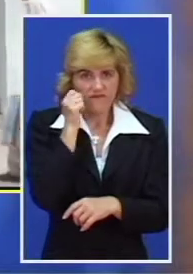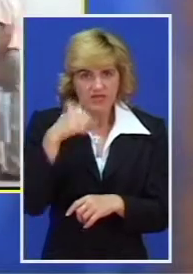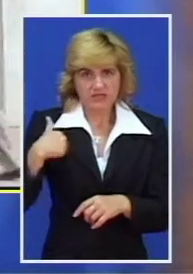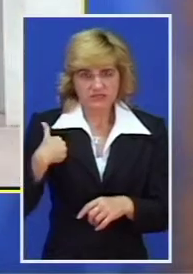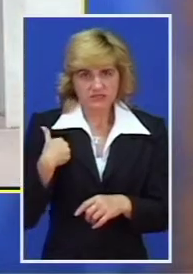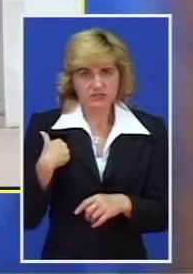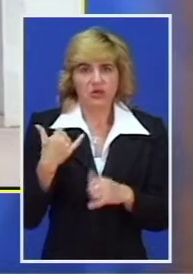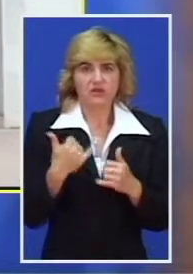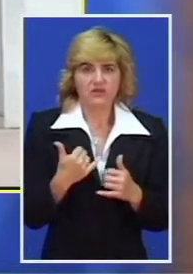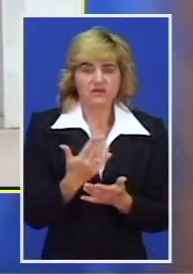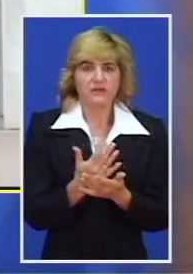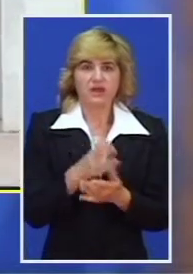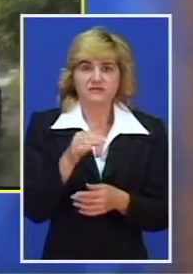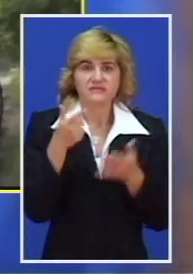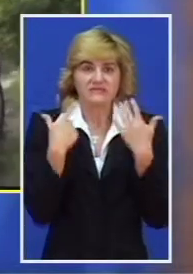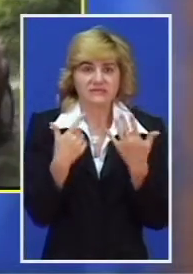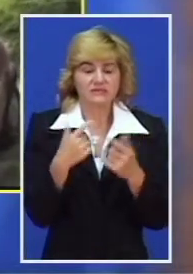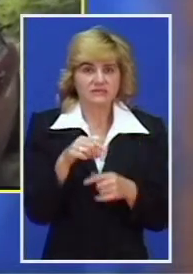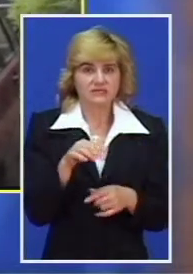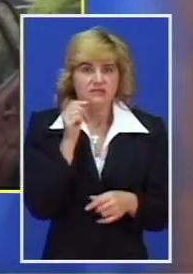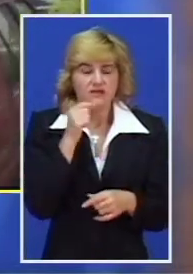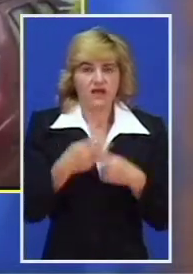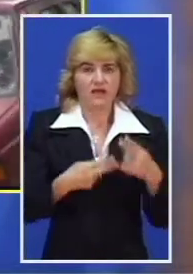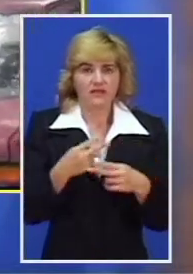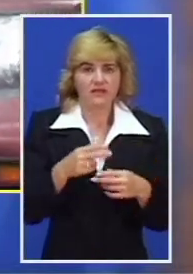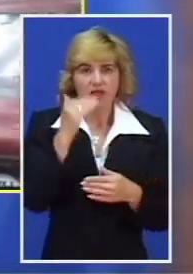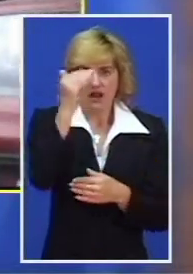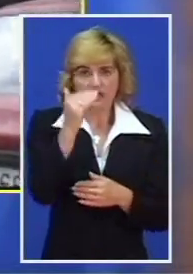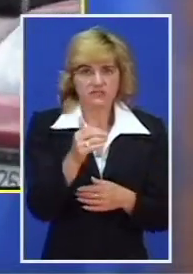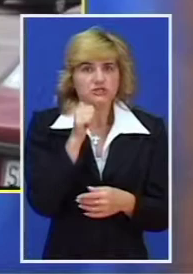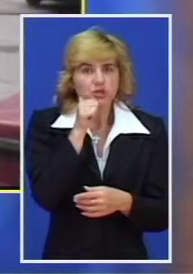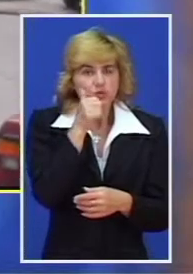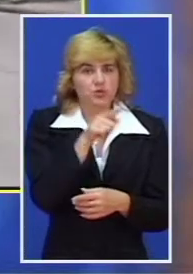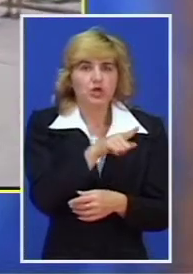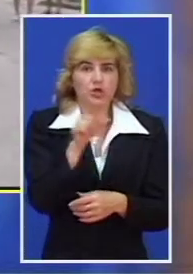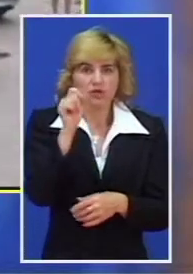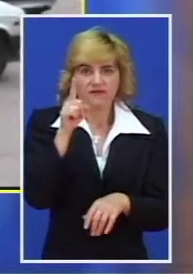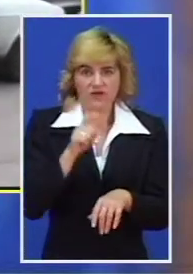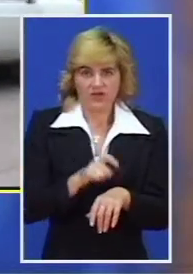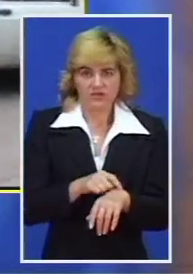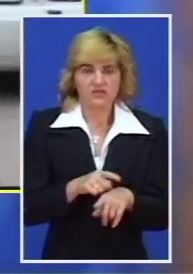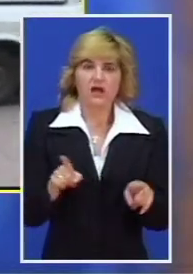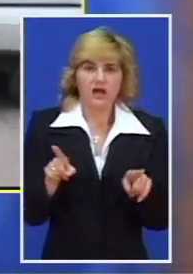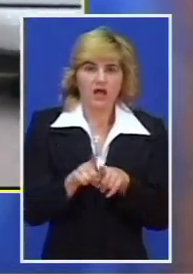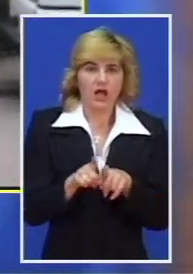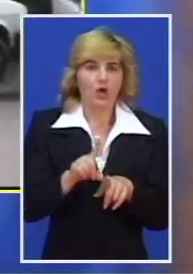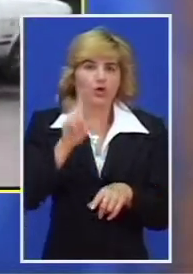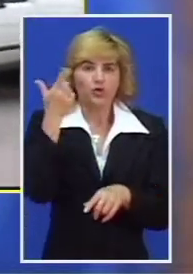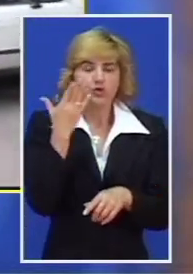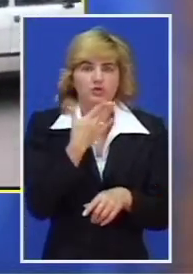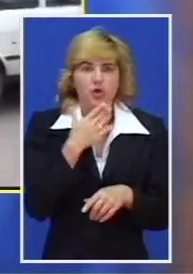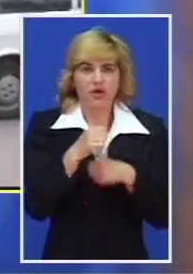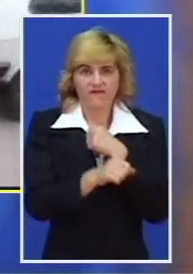1070 kandidata. Prelimirana lista će biti objavljena već sutra do podneva, a kao i na drugim višim školama i